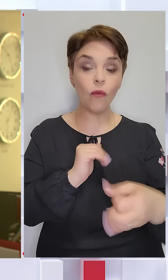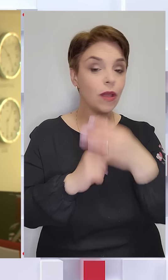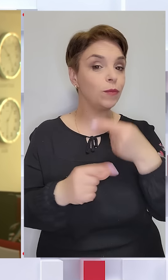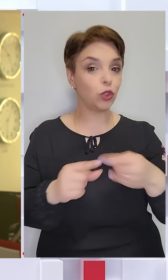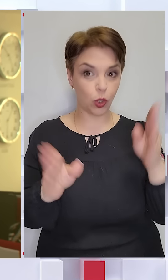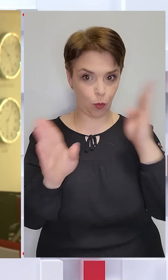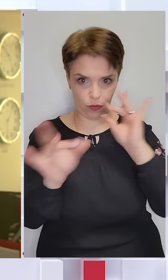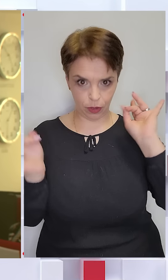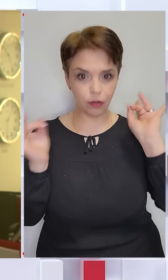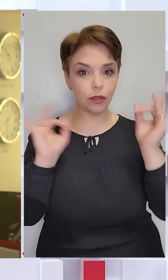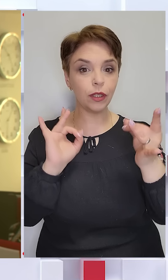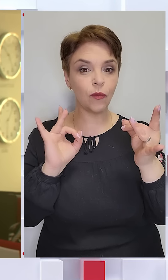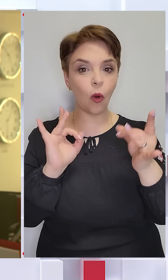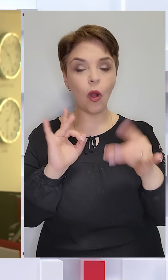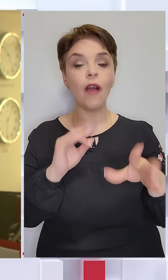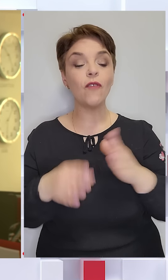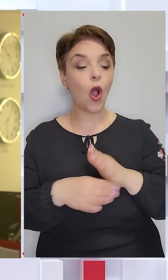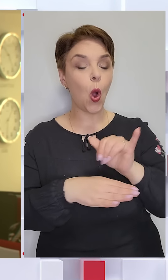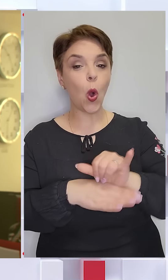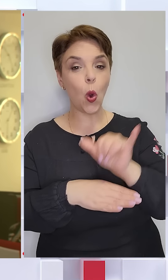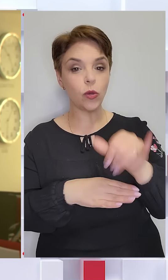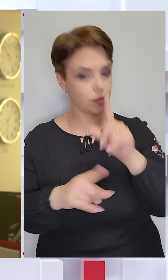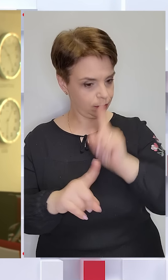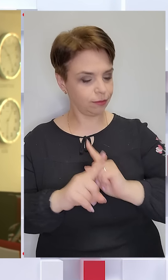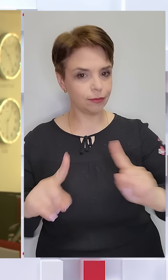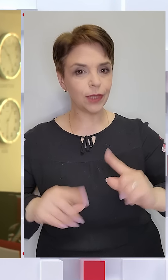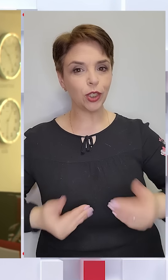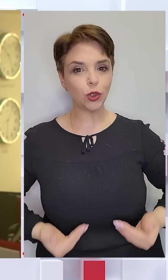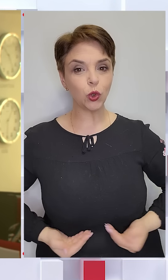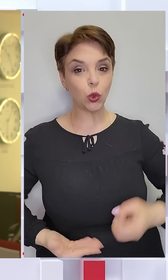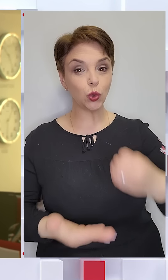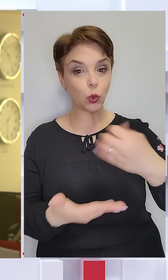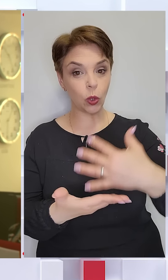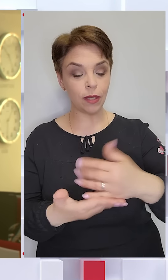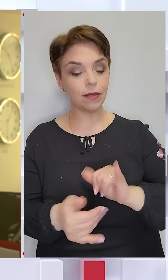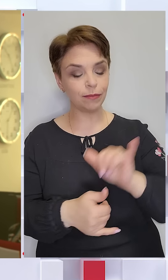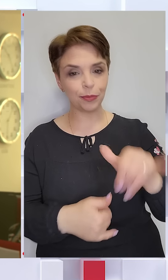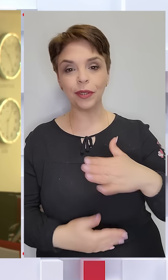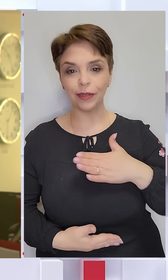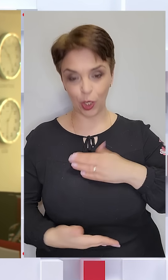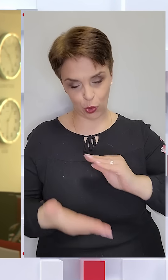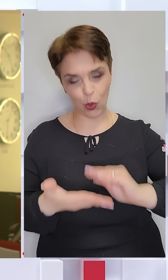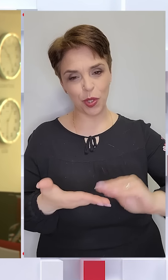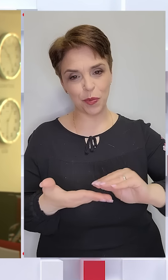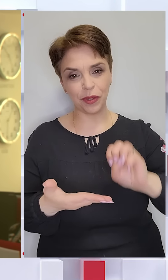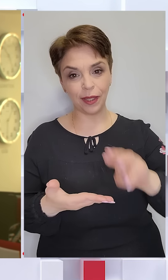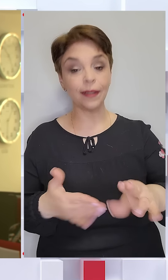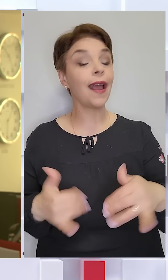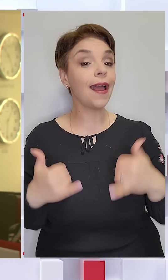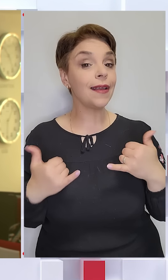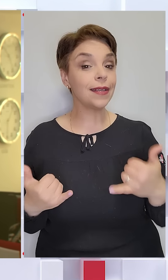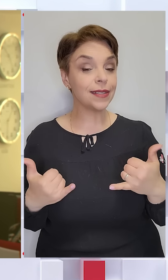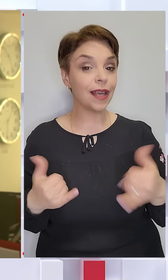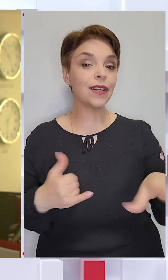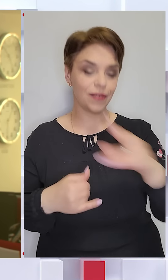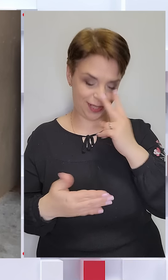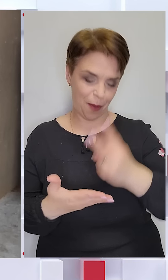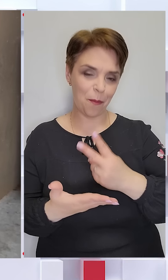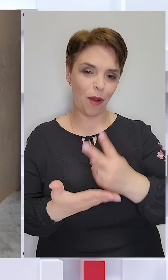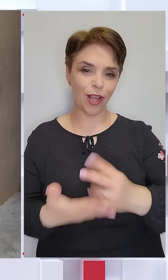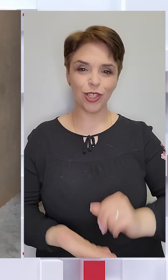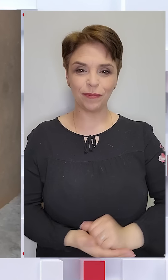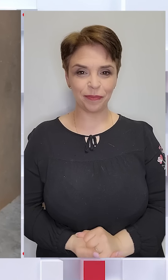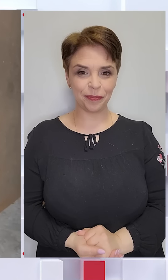час повітряних тривог у гості до незвичної. Мешканки столиці навідалася наша Аліна Лісова і зараз усе покаже.